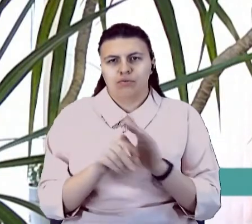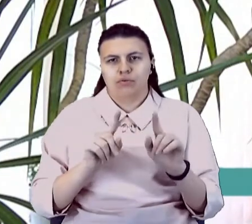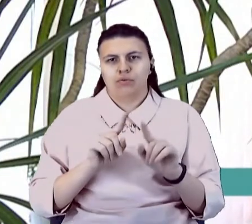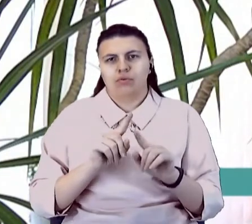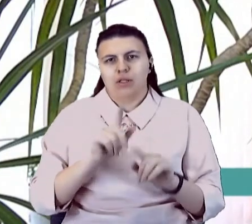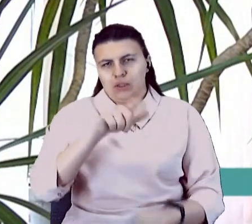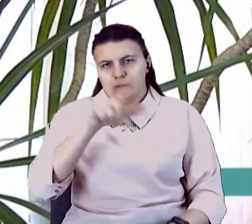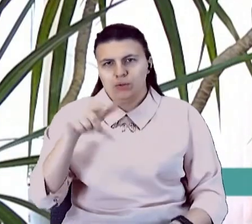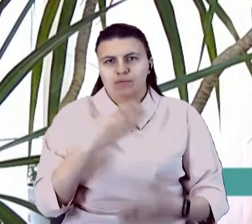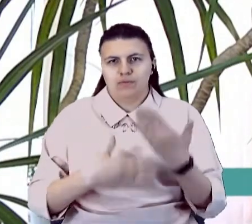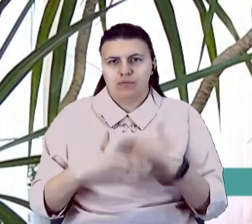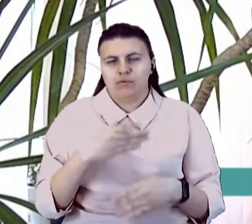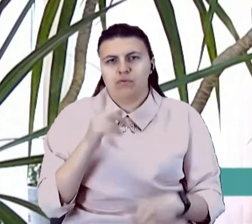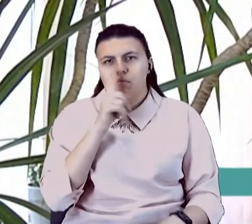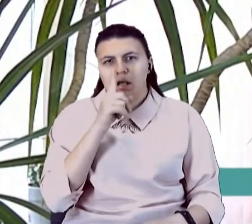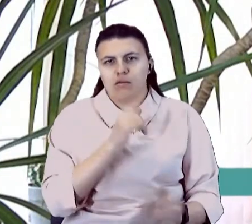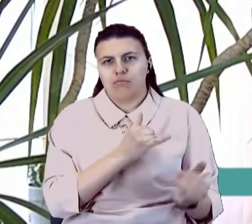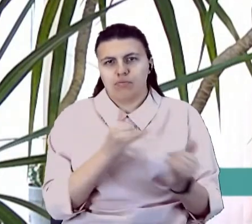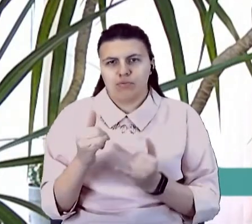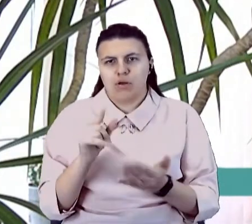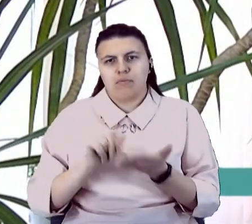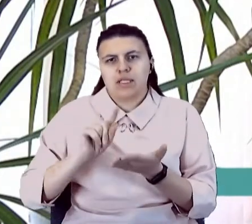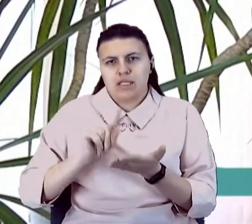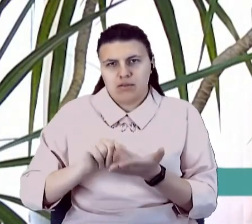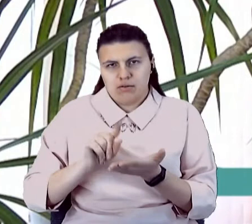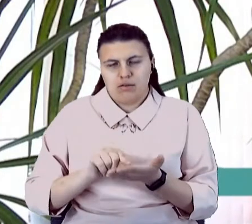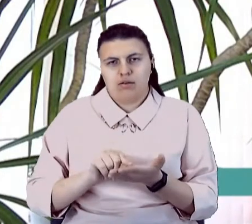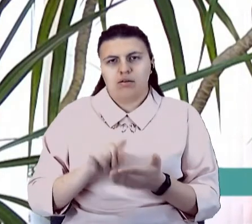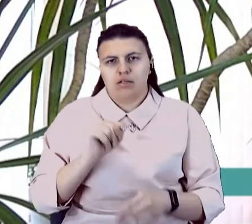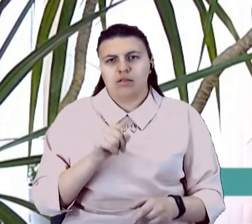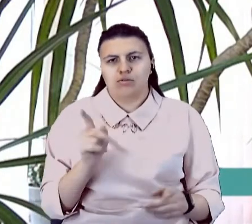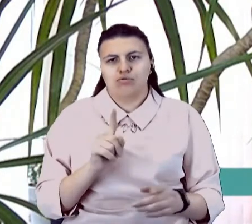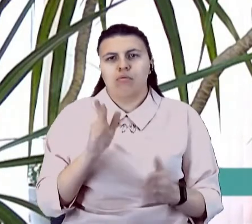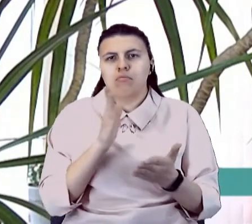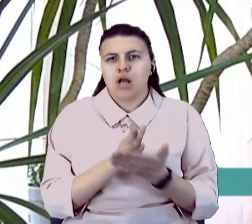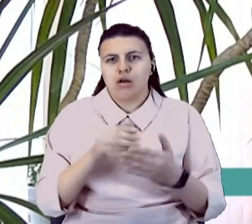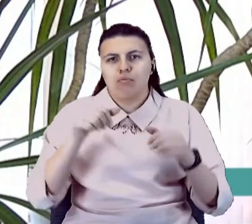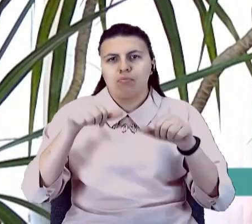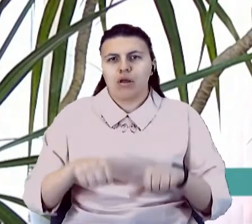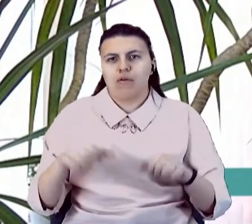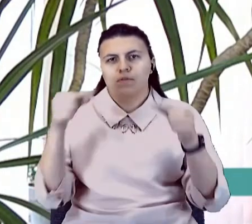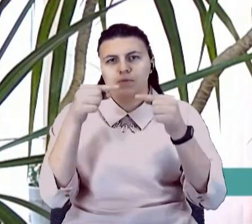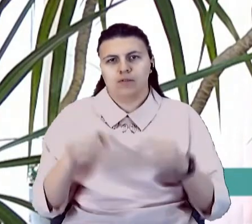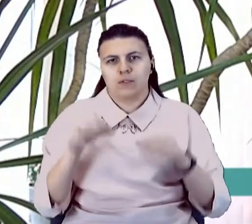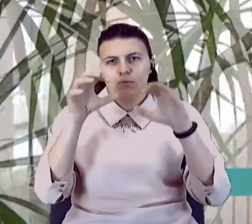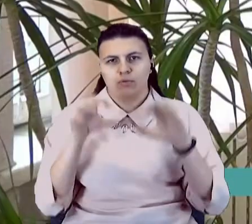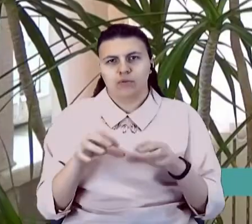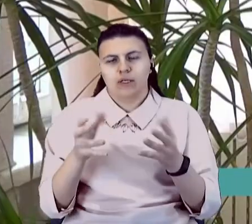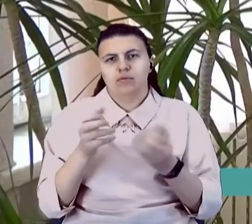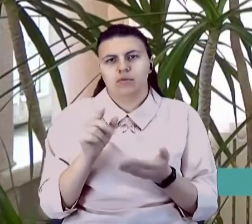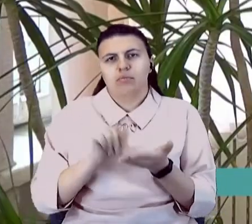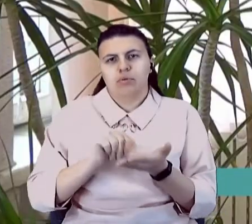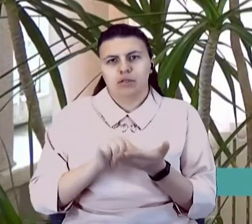малозабезпеченість сім'ї, пенсіонери, ті, які мають право відповідно до законодавства на отримання пільг та субсидій.